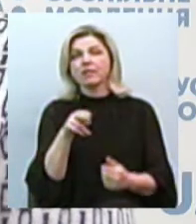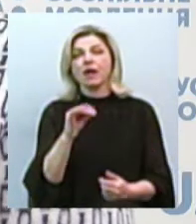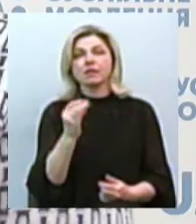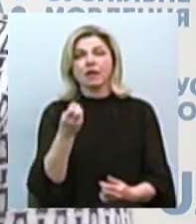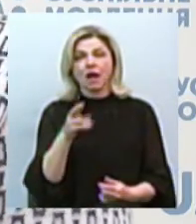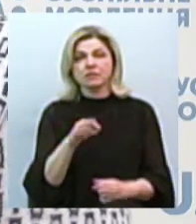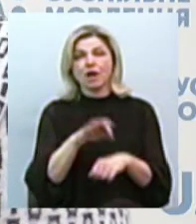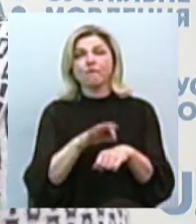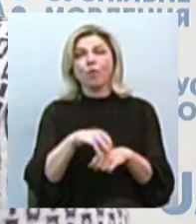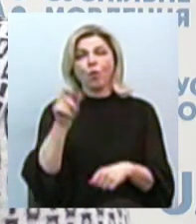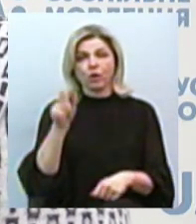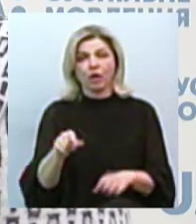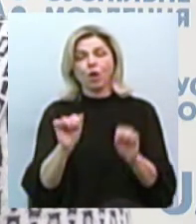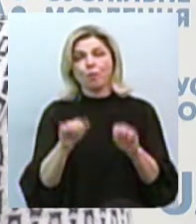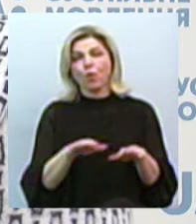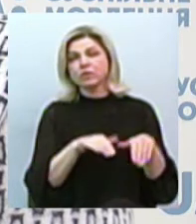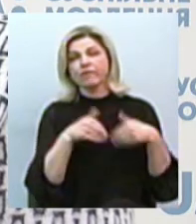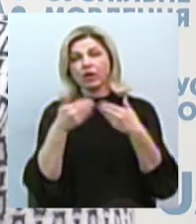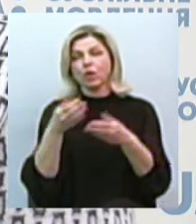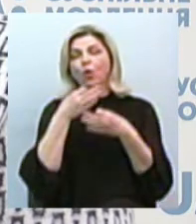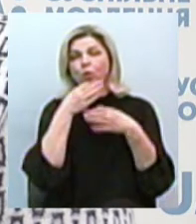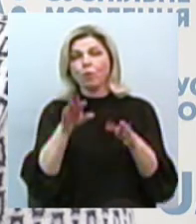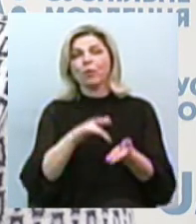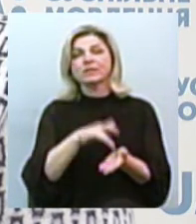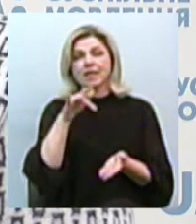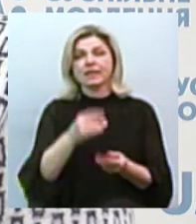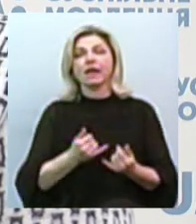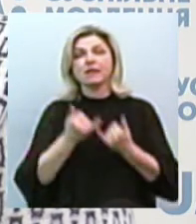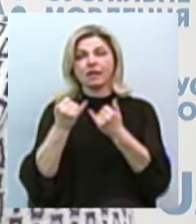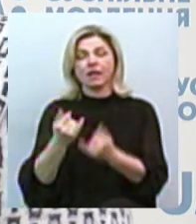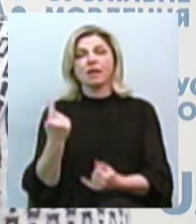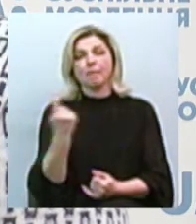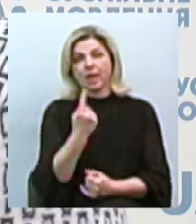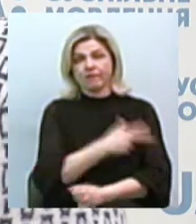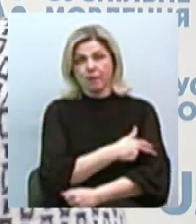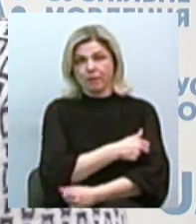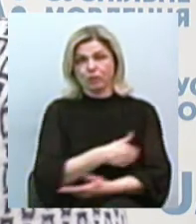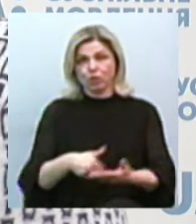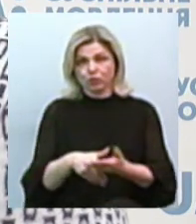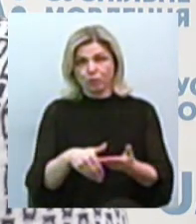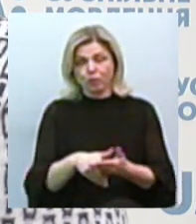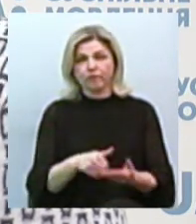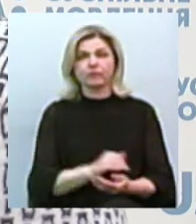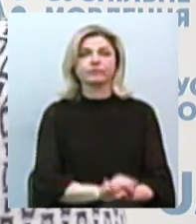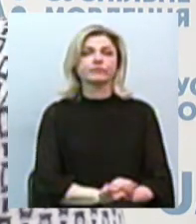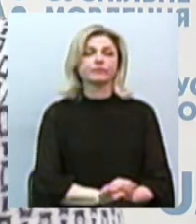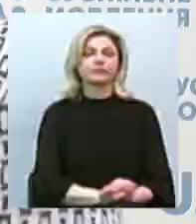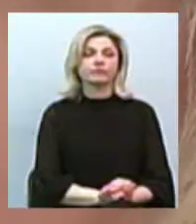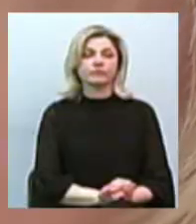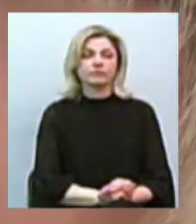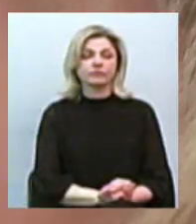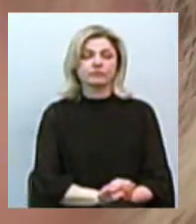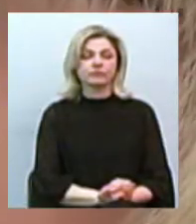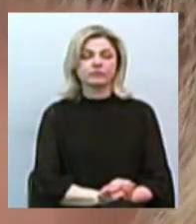може звернутися в будь-який центр надання первинної медичної допомоги, до чергового лікаря, також за телефоном.